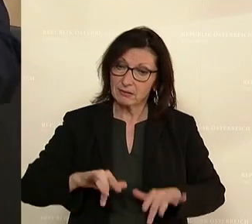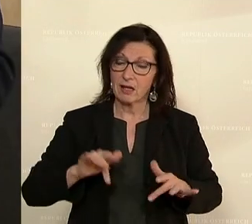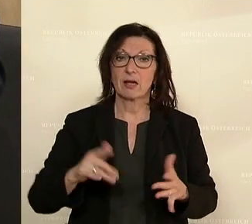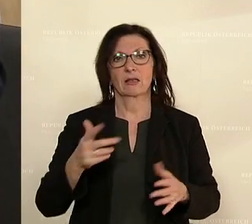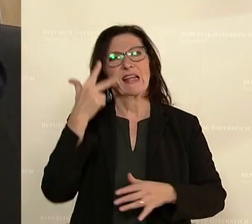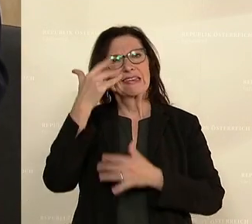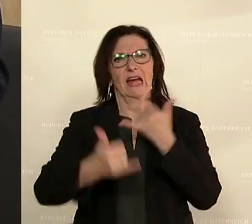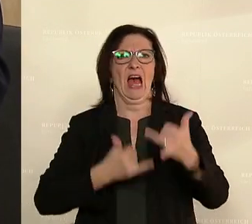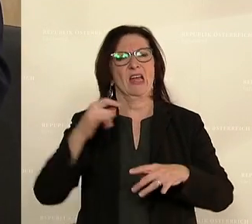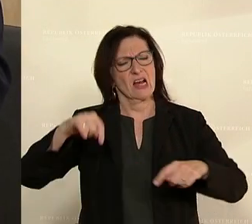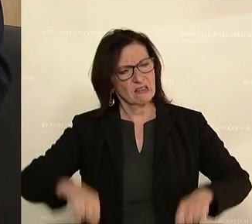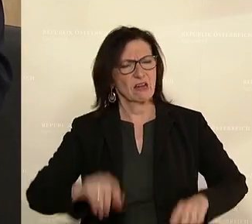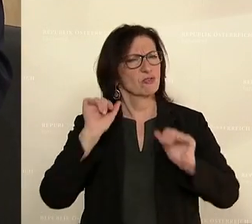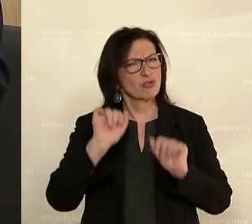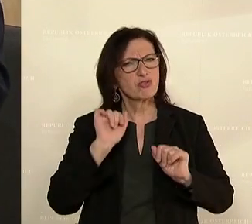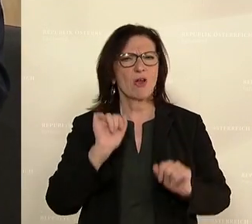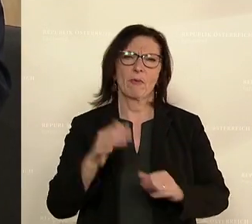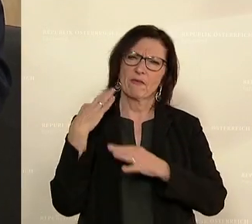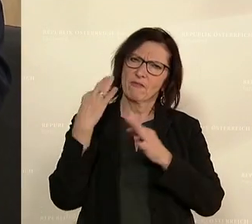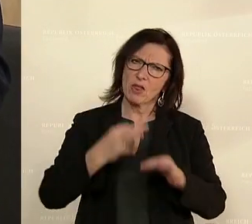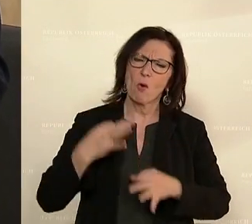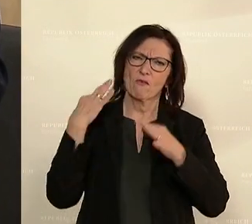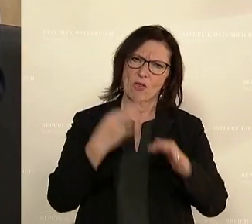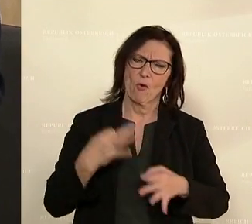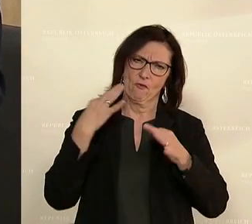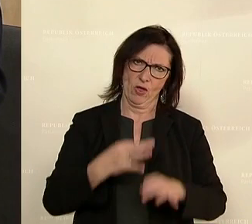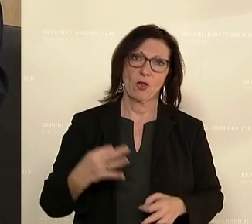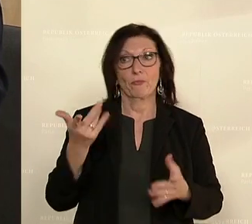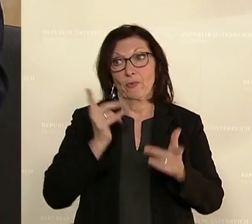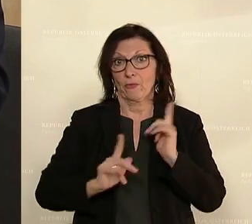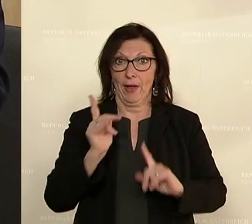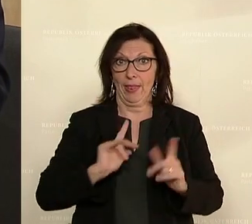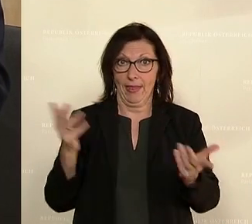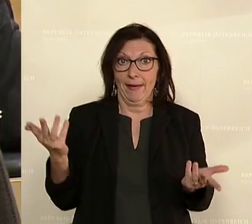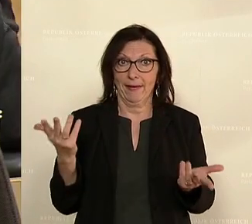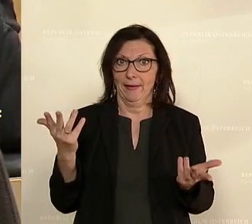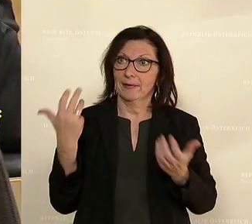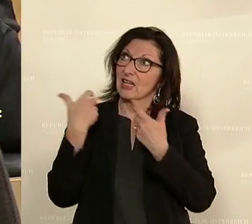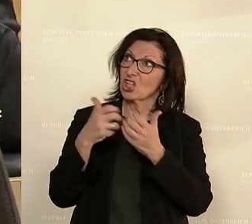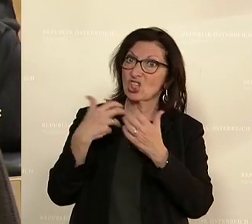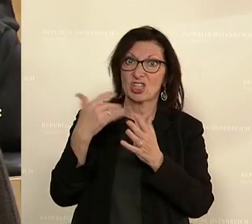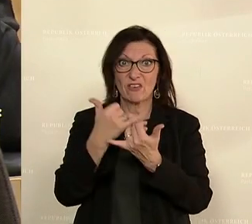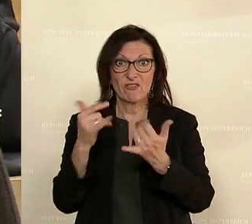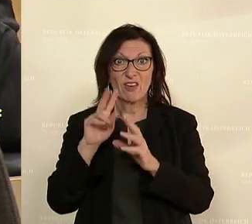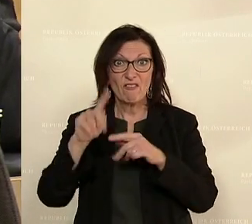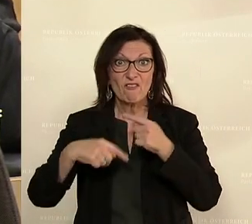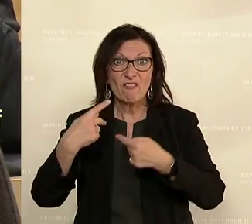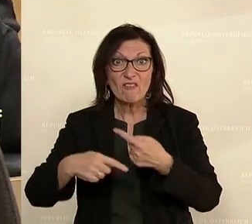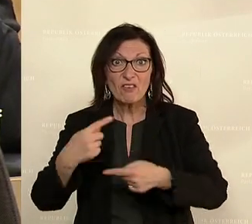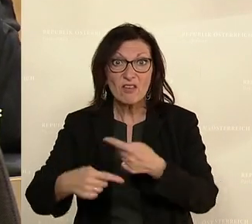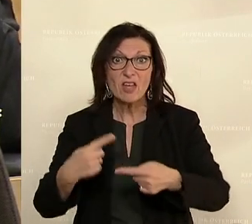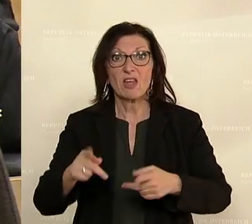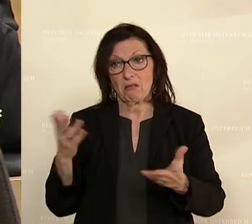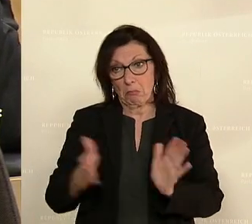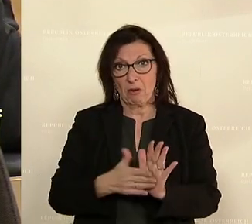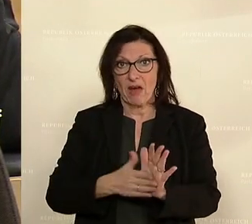seit drei Jahren in diesem Hohen Haus immer dasselbe im Grunde genommen. Und leider Gottes bestätigen mich die historischen Ereignisse der letzten Jahre. Was ist